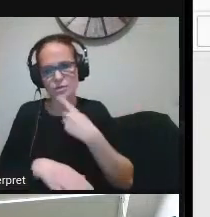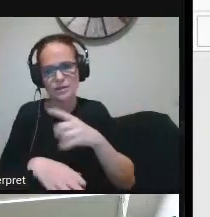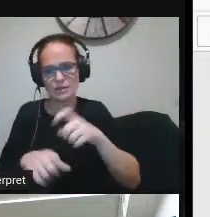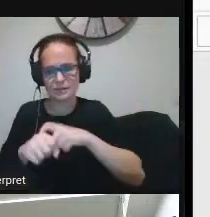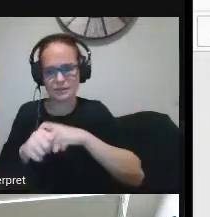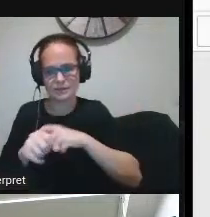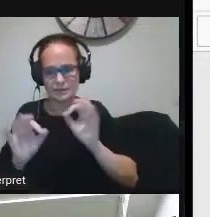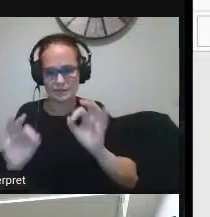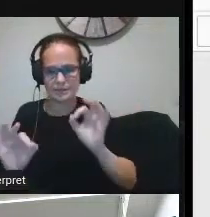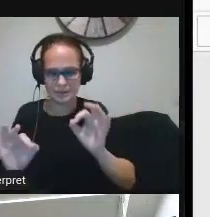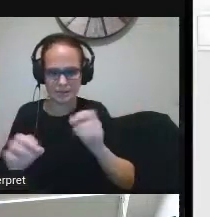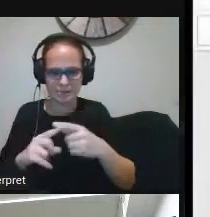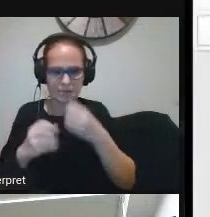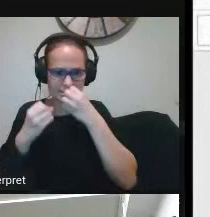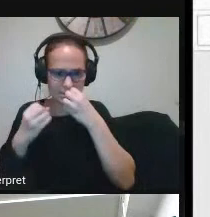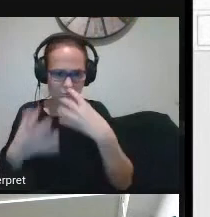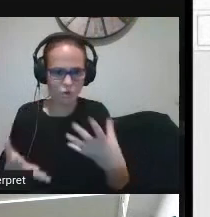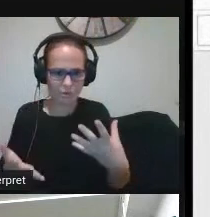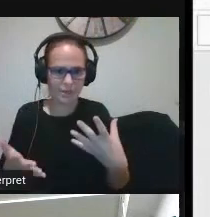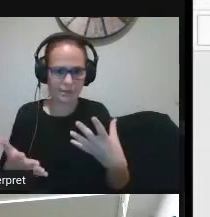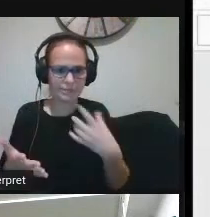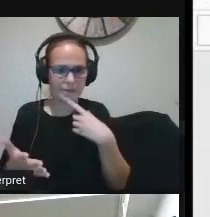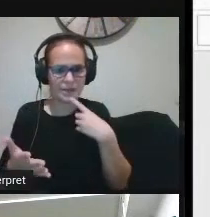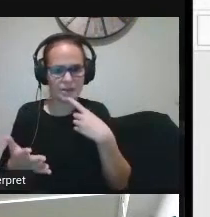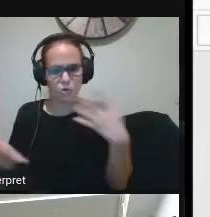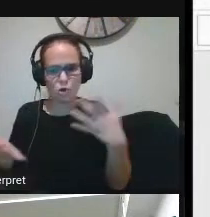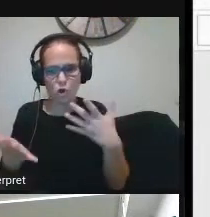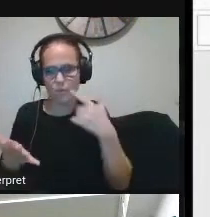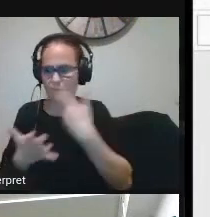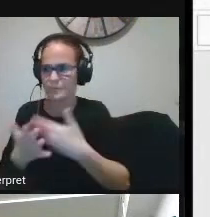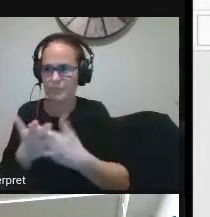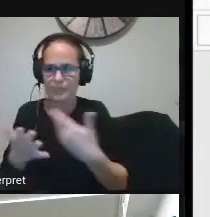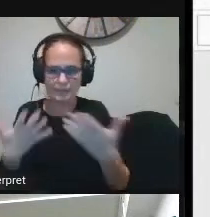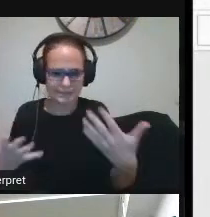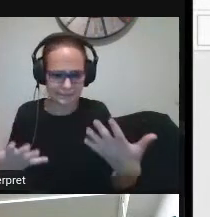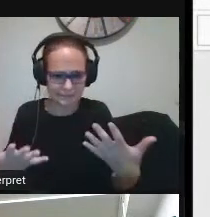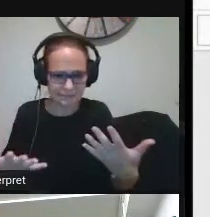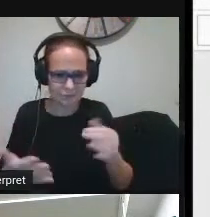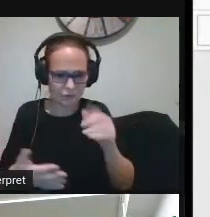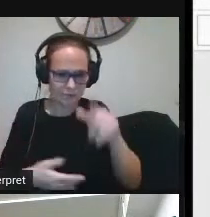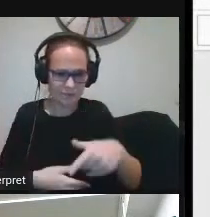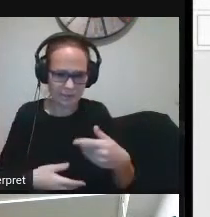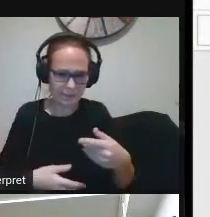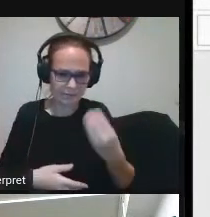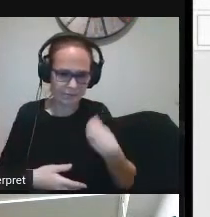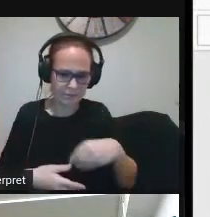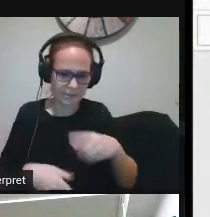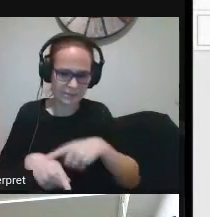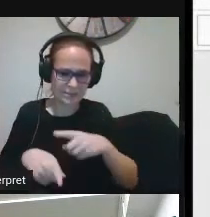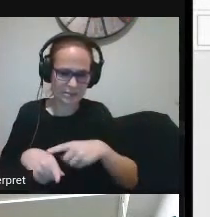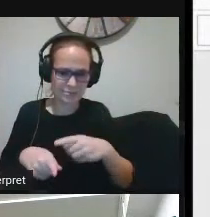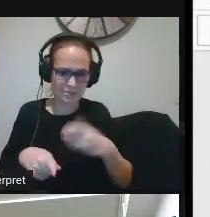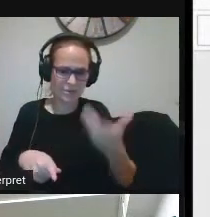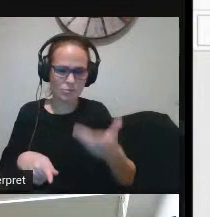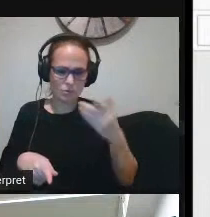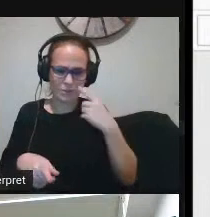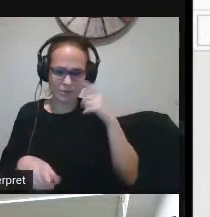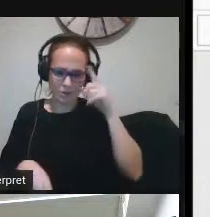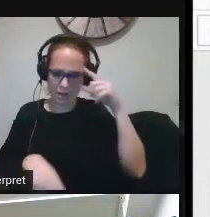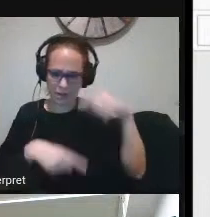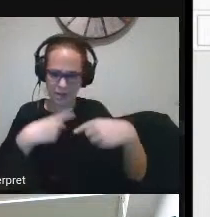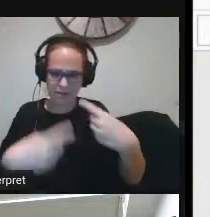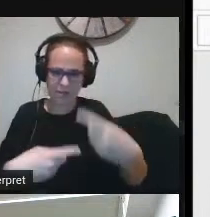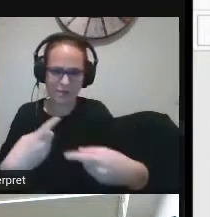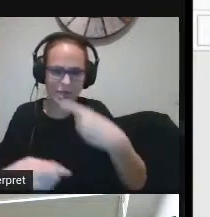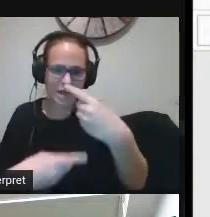que està molt bé tenir mesures tangibles però alhora també l'important veure el dia a dia i observar el dia